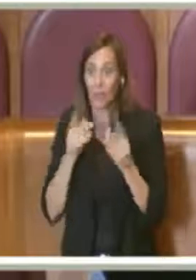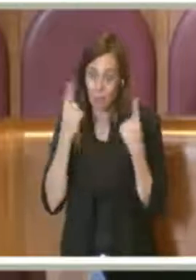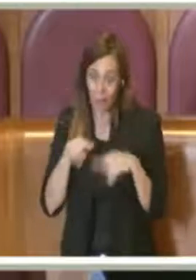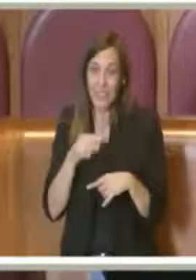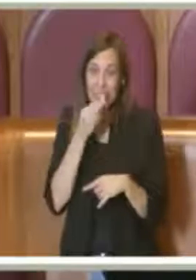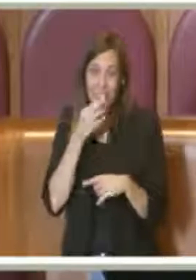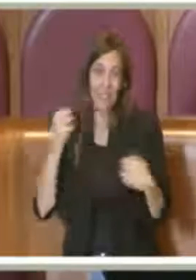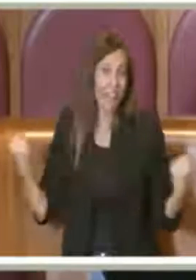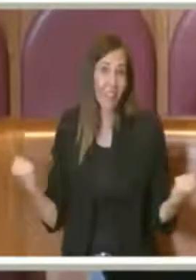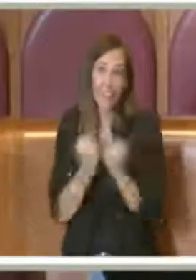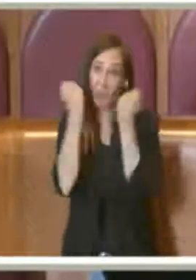gruppo. Grazie. Grazie. Grazie.